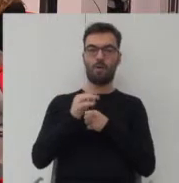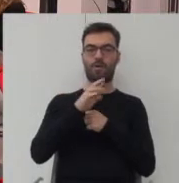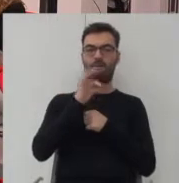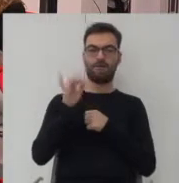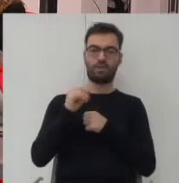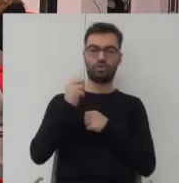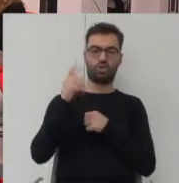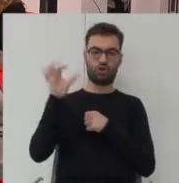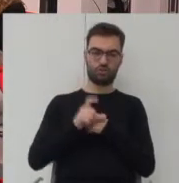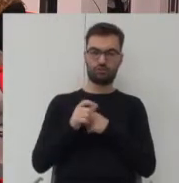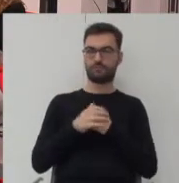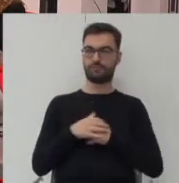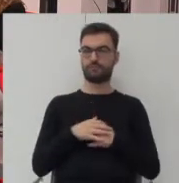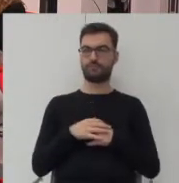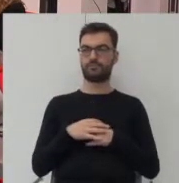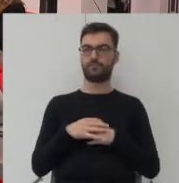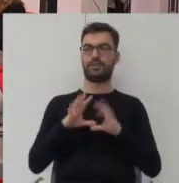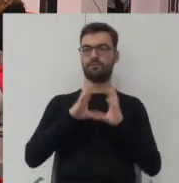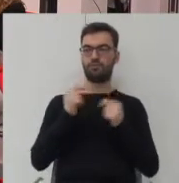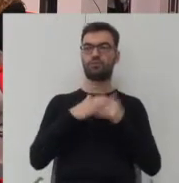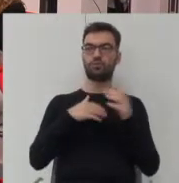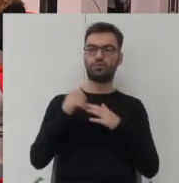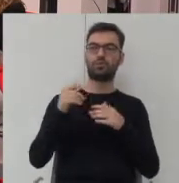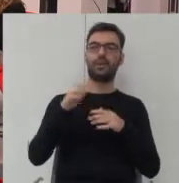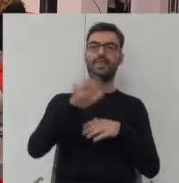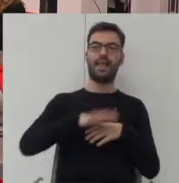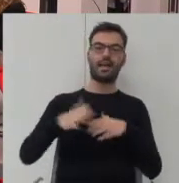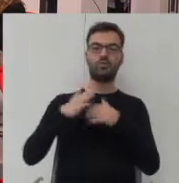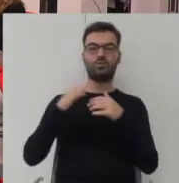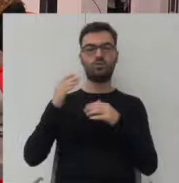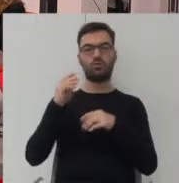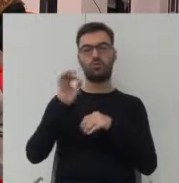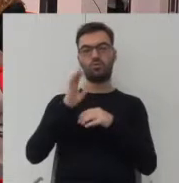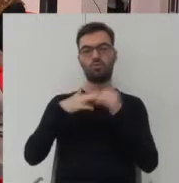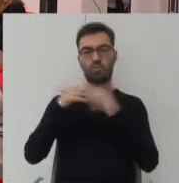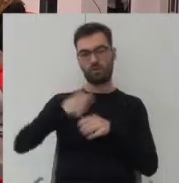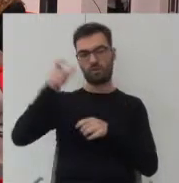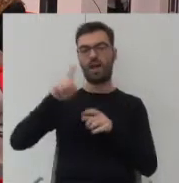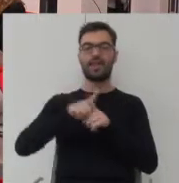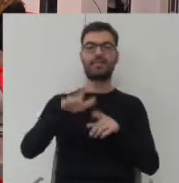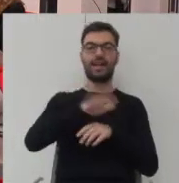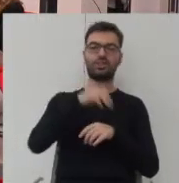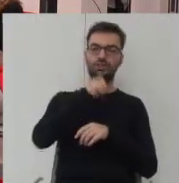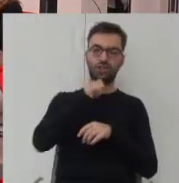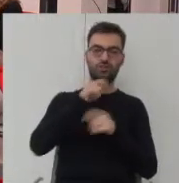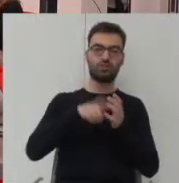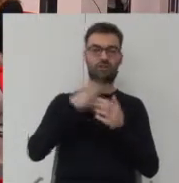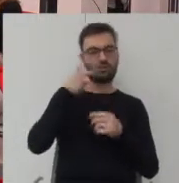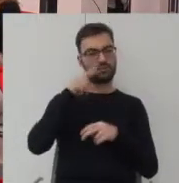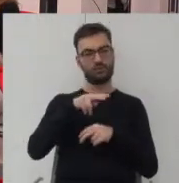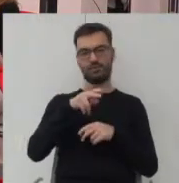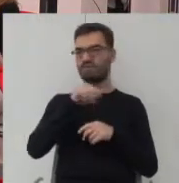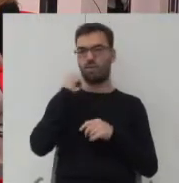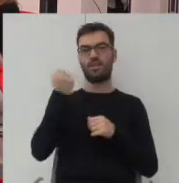możliwych struktur. Od tych terenów zurbanizowanych po tereny nazywane terenami zieleni, prawda? Które są często postrzegane jako tereny